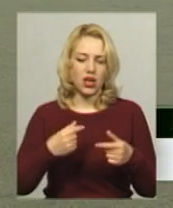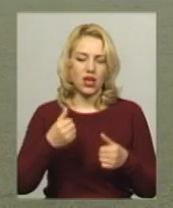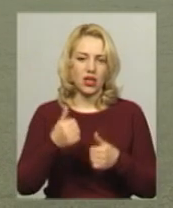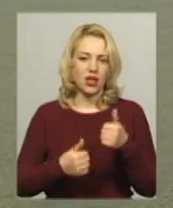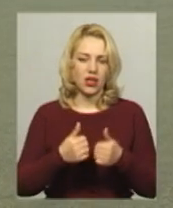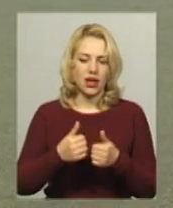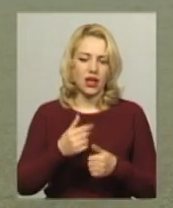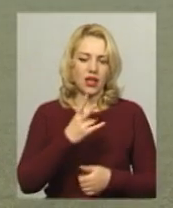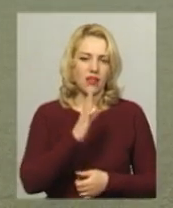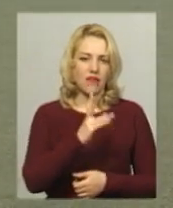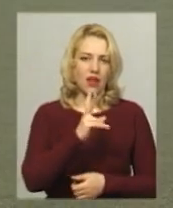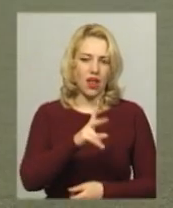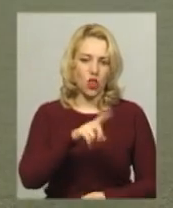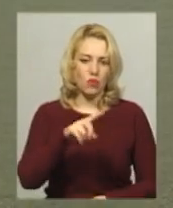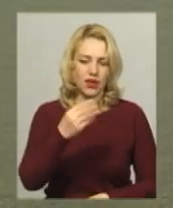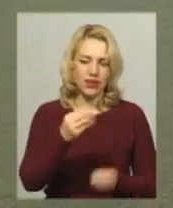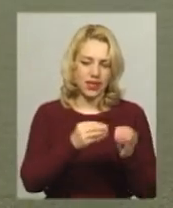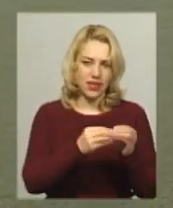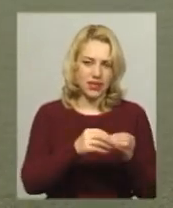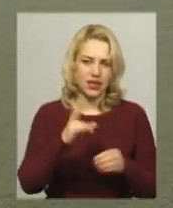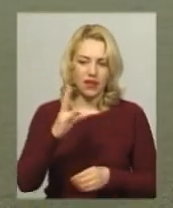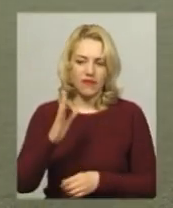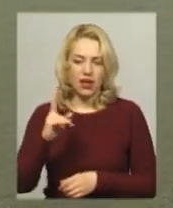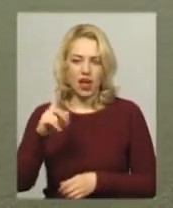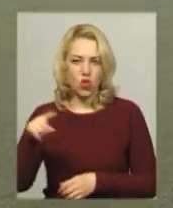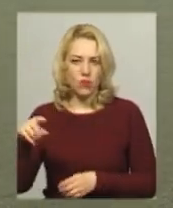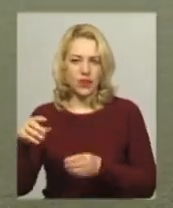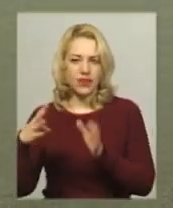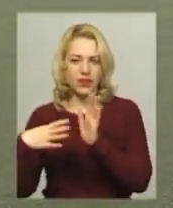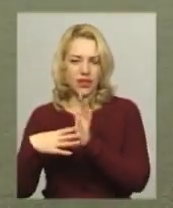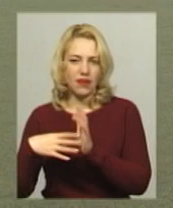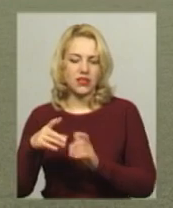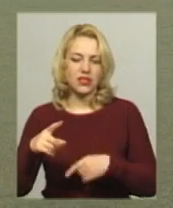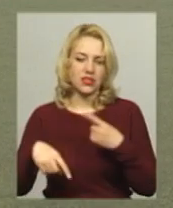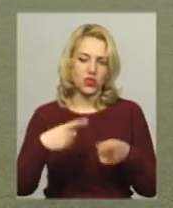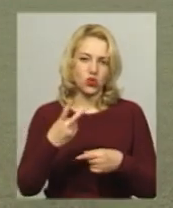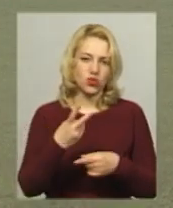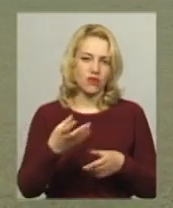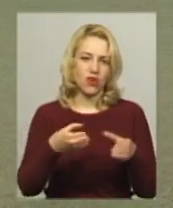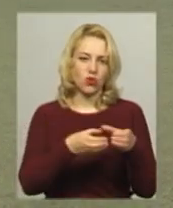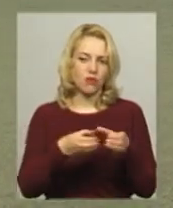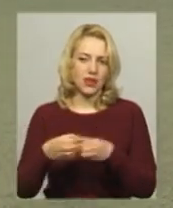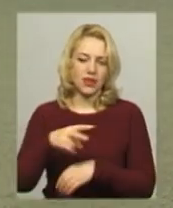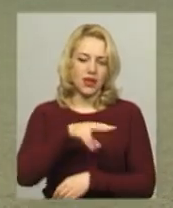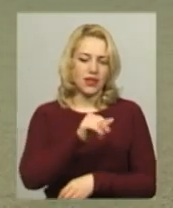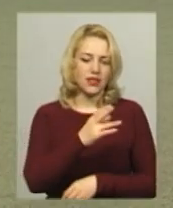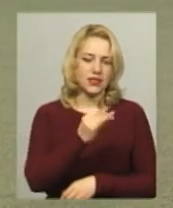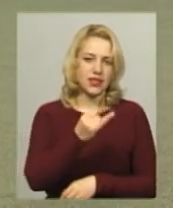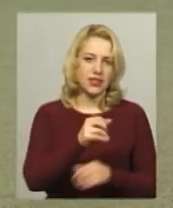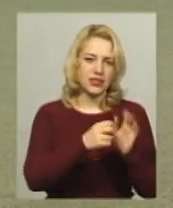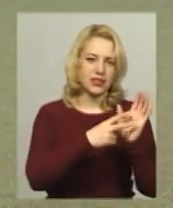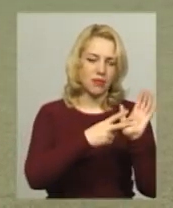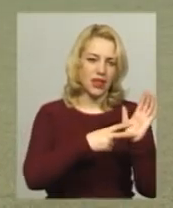командами НВК номер 10 і НВК номер 9. І в слідуючій дві команди грається ліцей номер 17 і